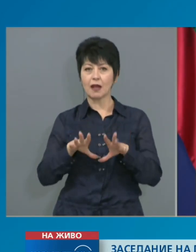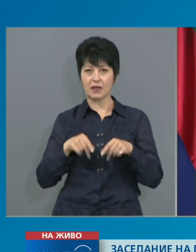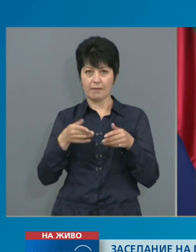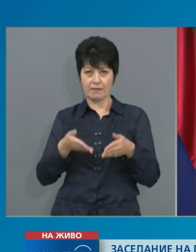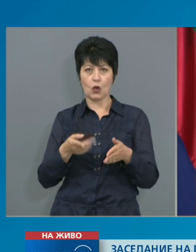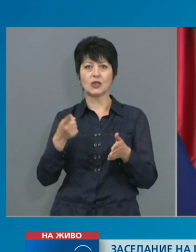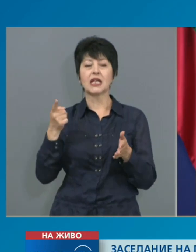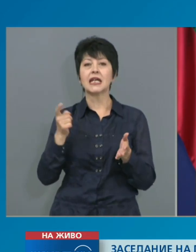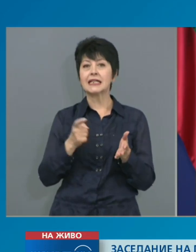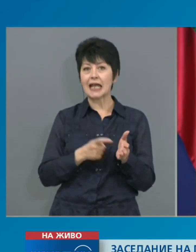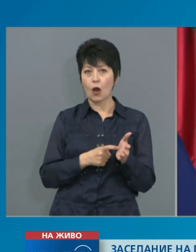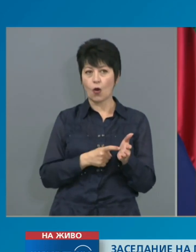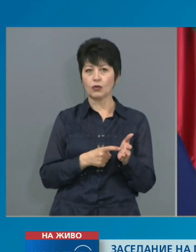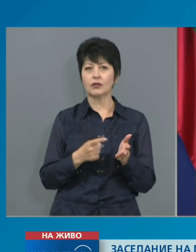да замени